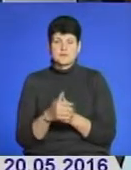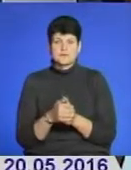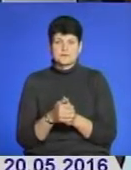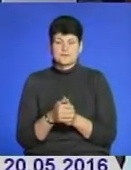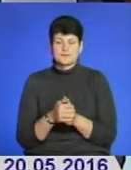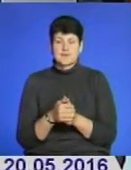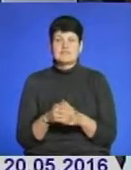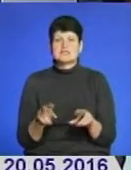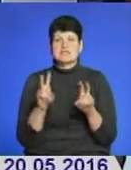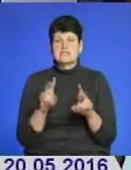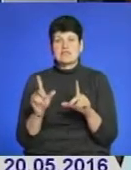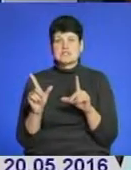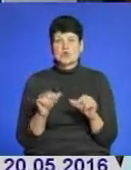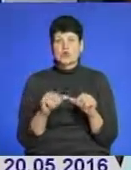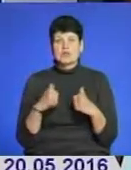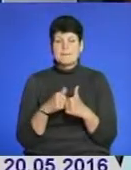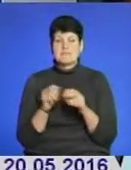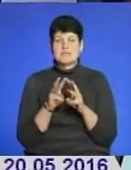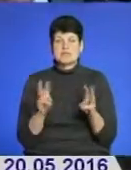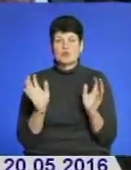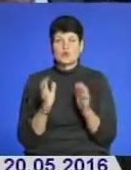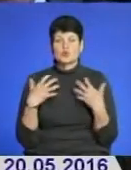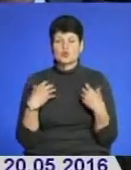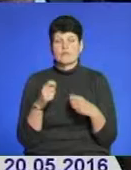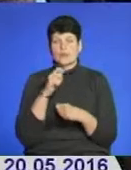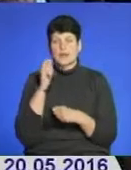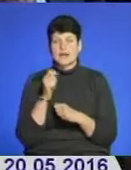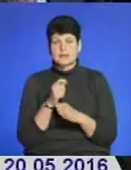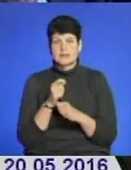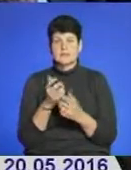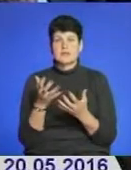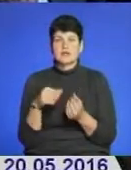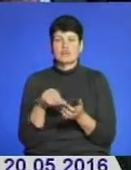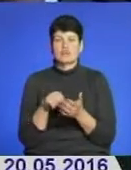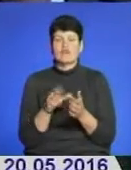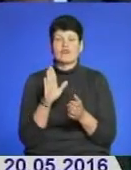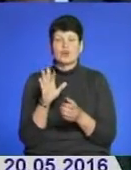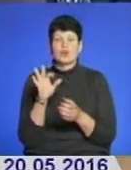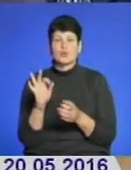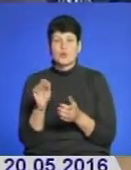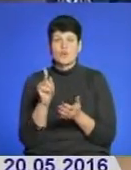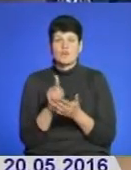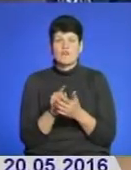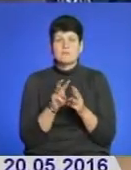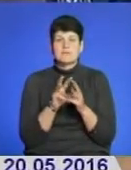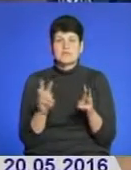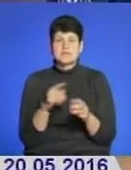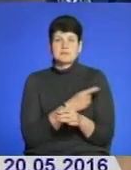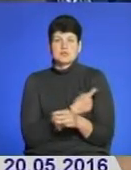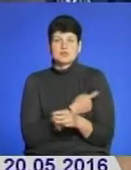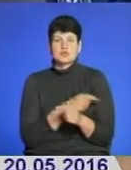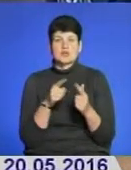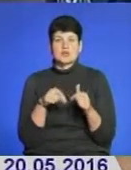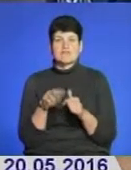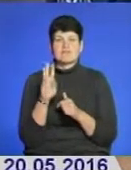У засіданні виїзної колегії Міністерства охорони здоров'я України взяв участь виконувач обов'язків міністра медичної галузі Віктор